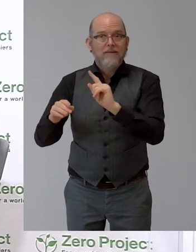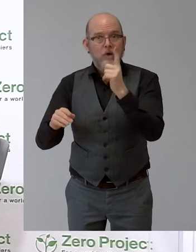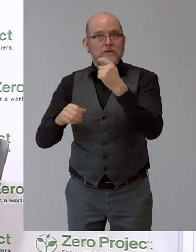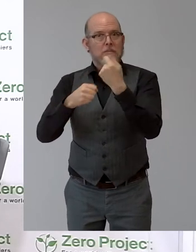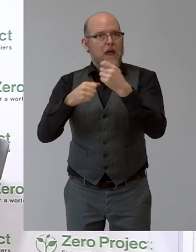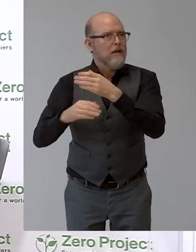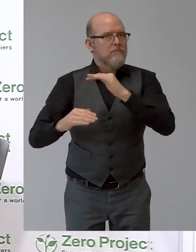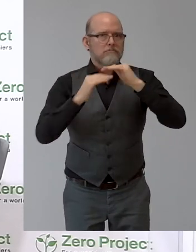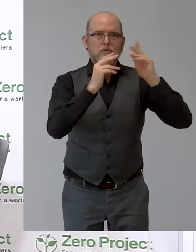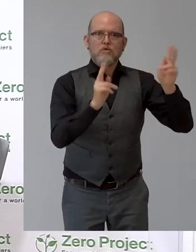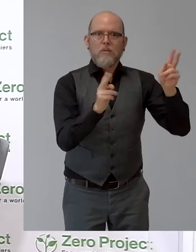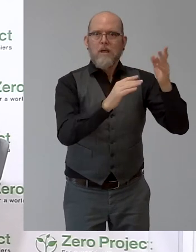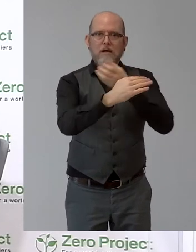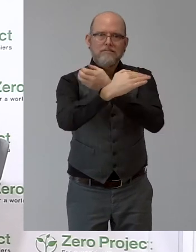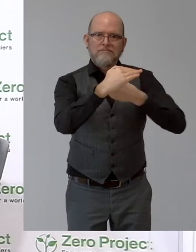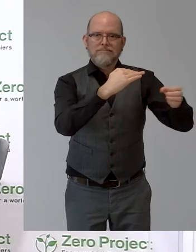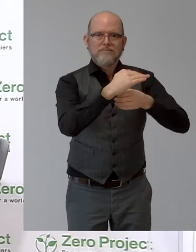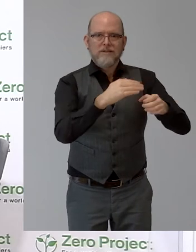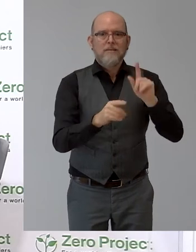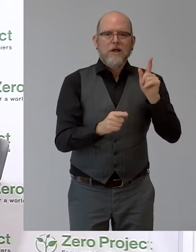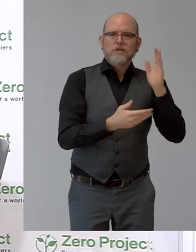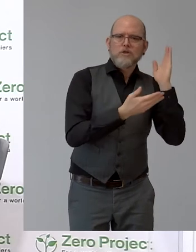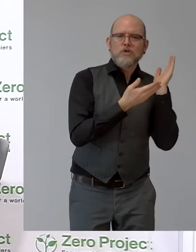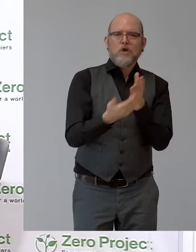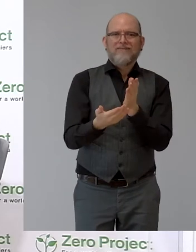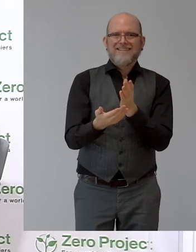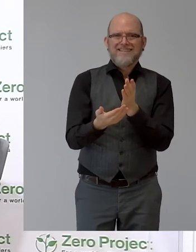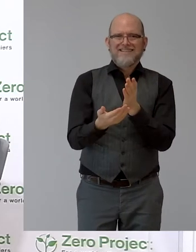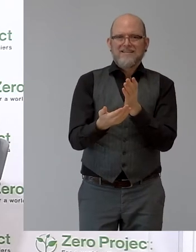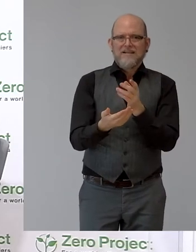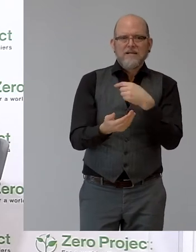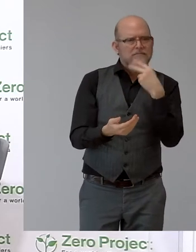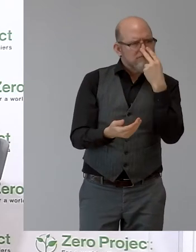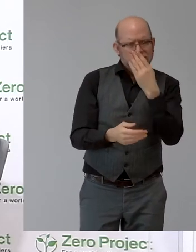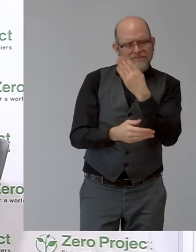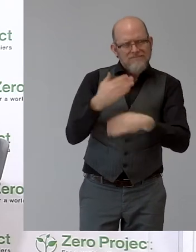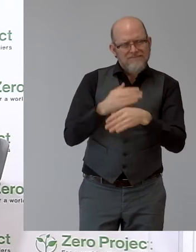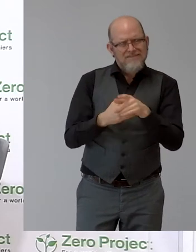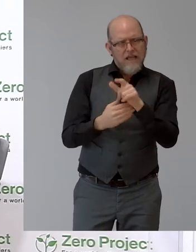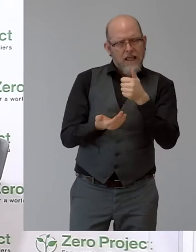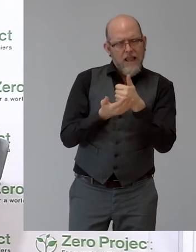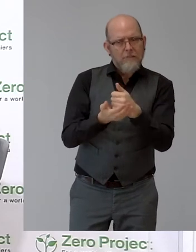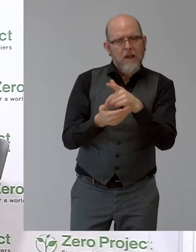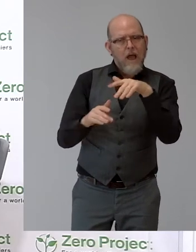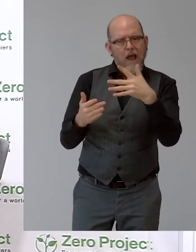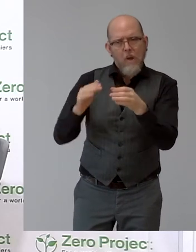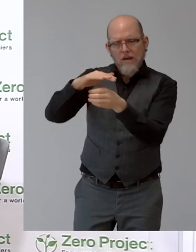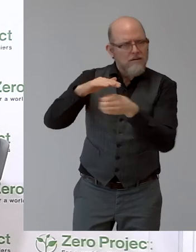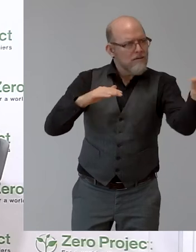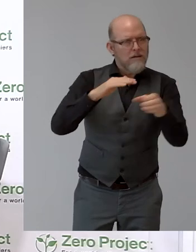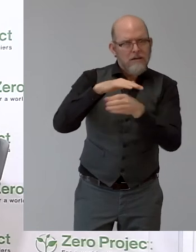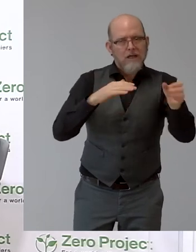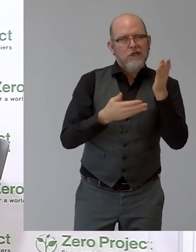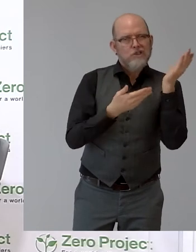von Menschen mit Behinderungen in die Wirtschaft zu Arbeitgebern unterstützen, beschleunigen soll, das